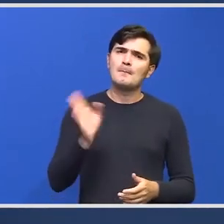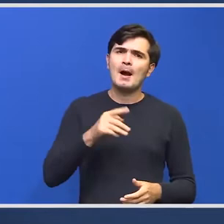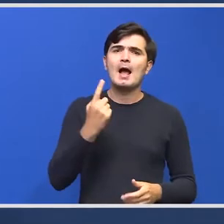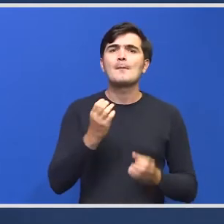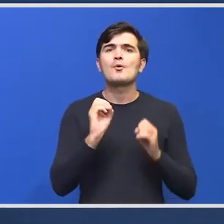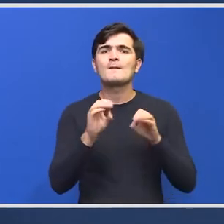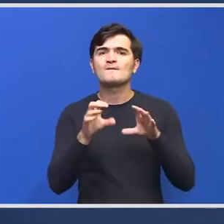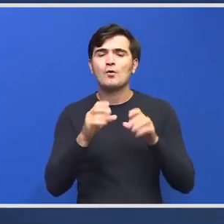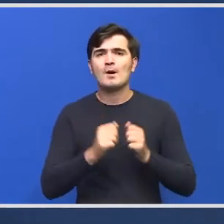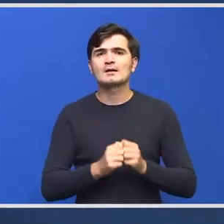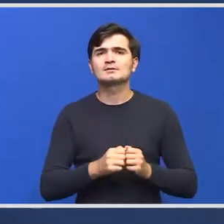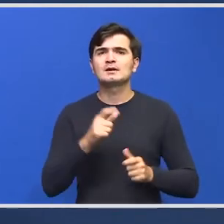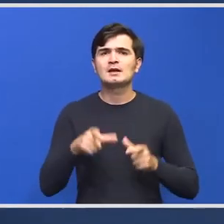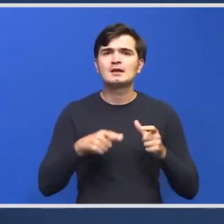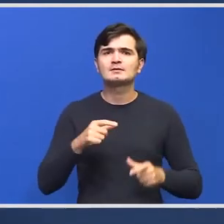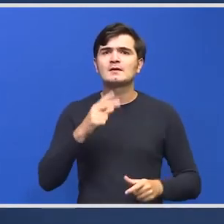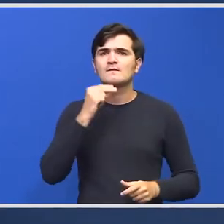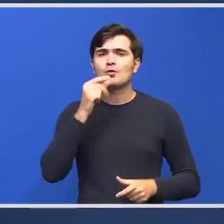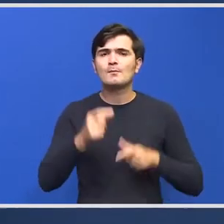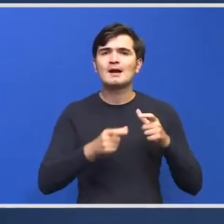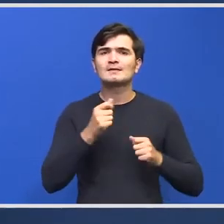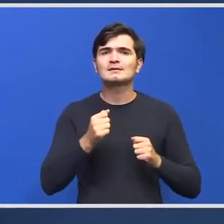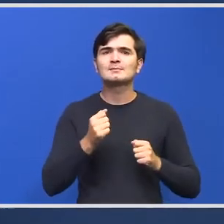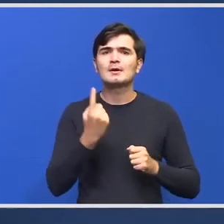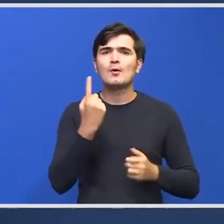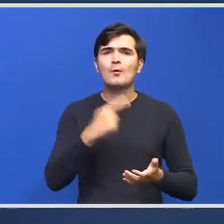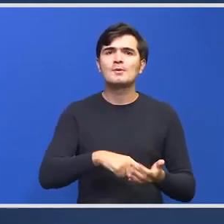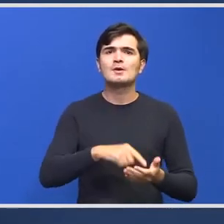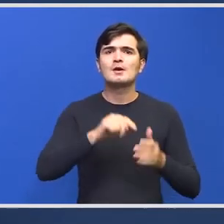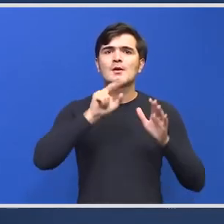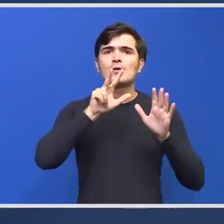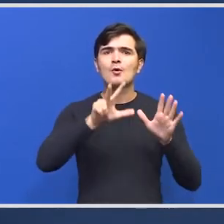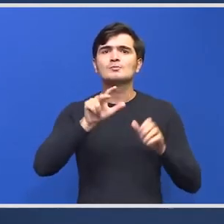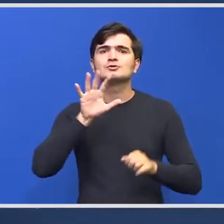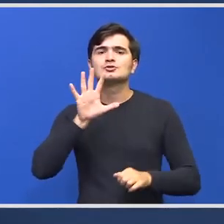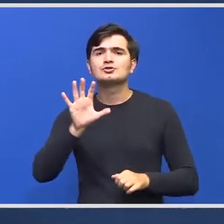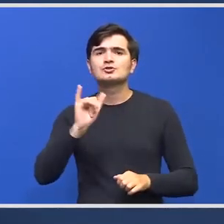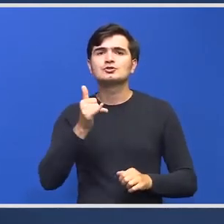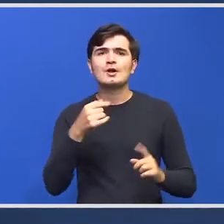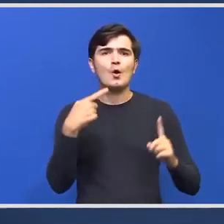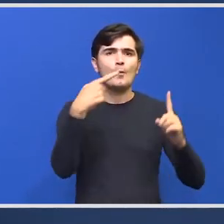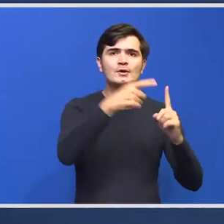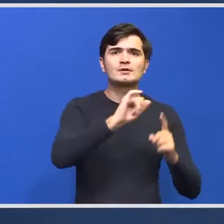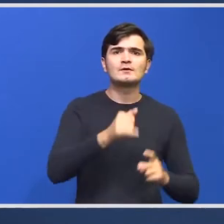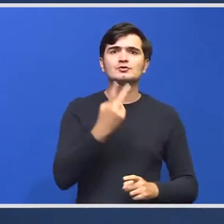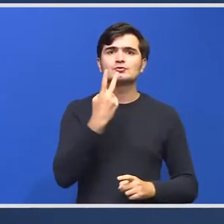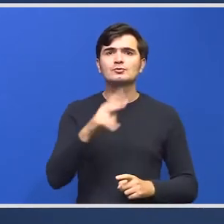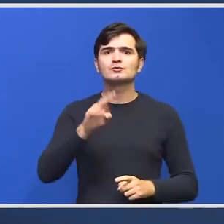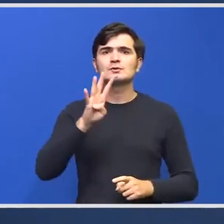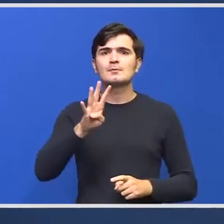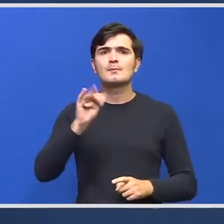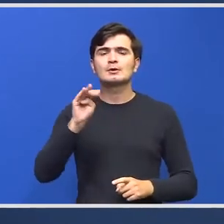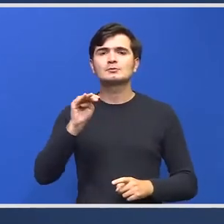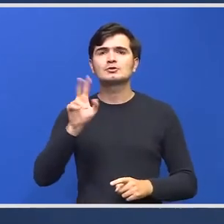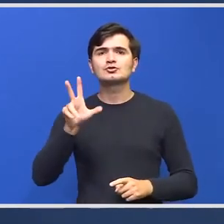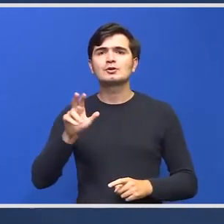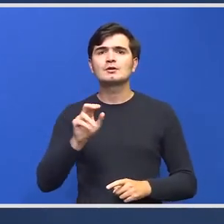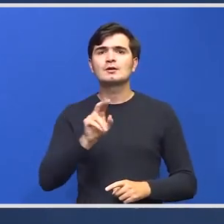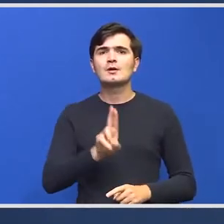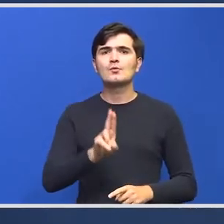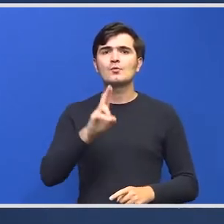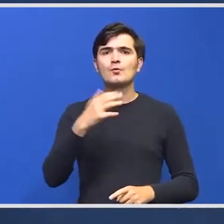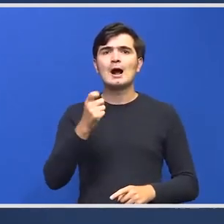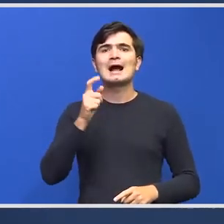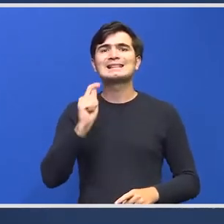care să vă dau. Este vorba de 1085 de obiective și 243 de UAT-uri. Domnul ministru va da